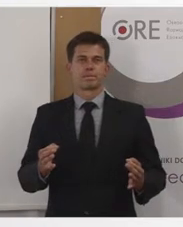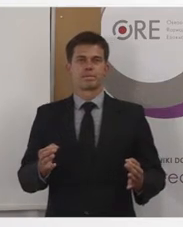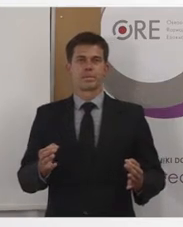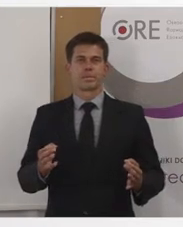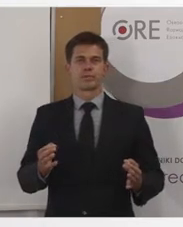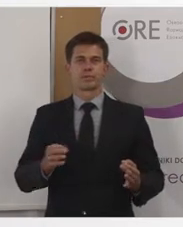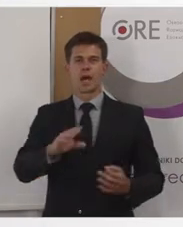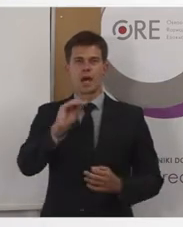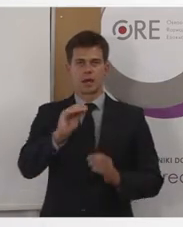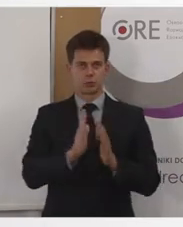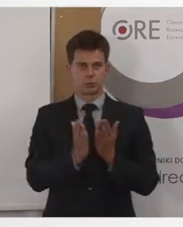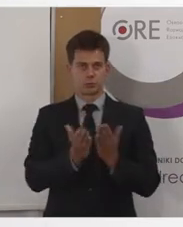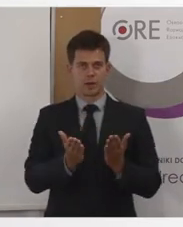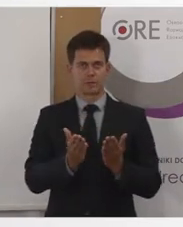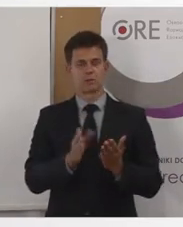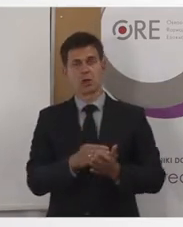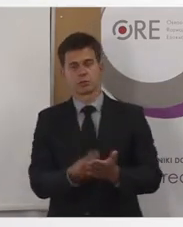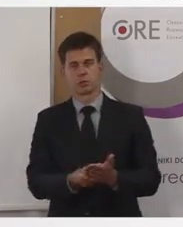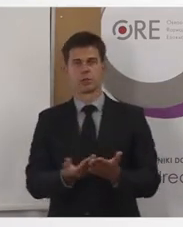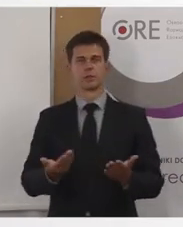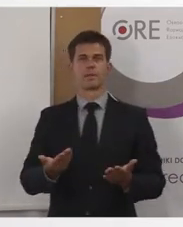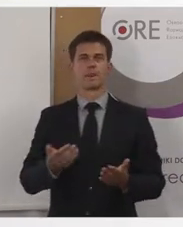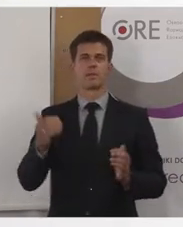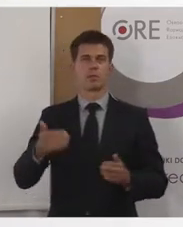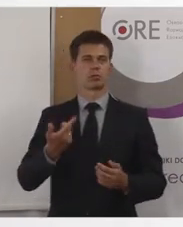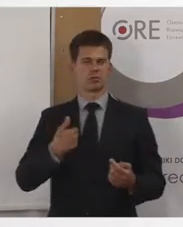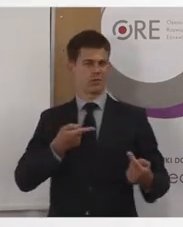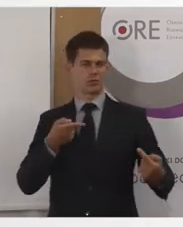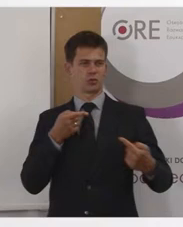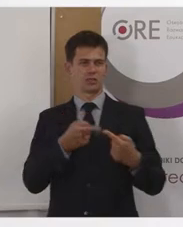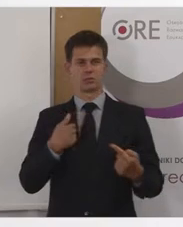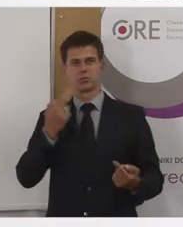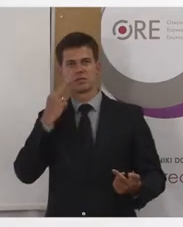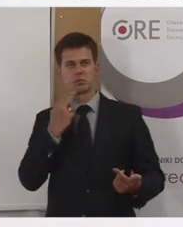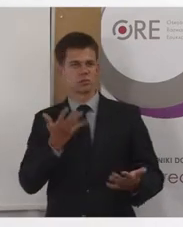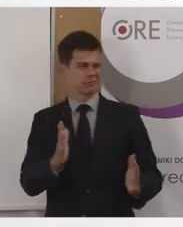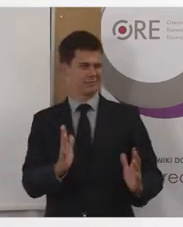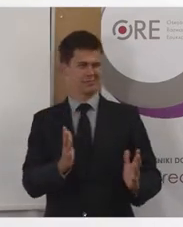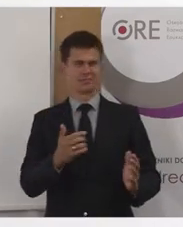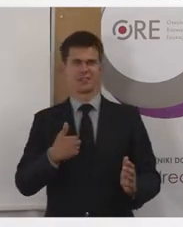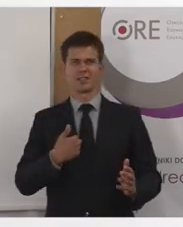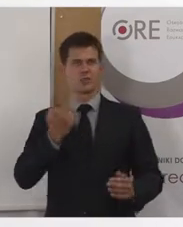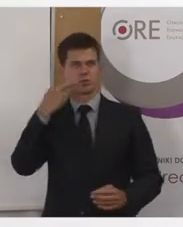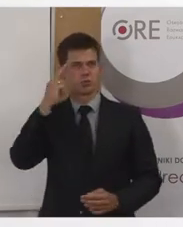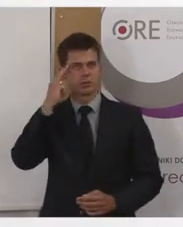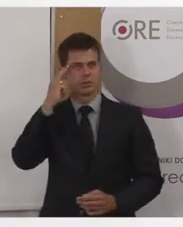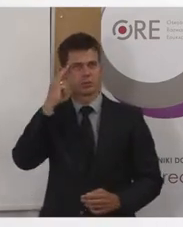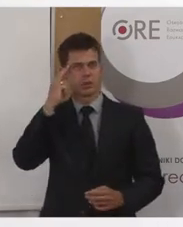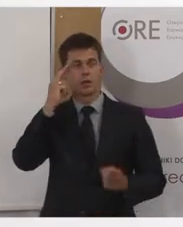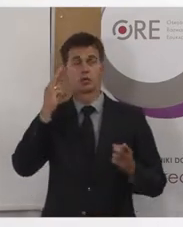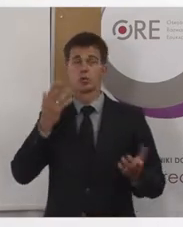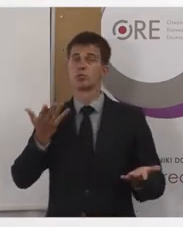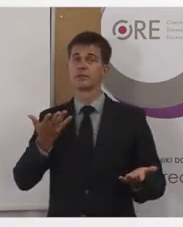jeżeli taki e-podręcznik z jakiegoś powodu byłby niedostępny, tak, no to ograniczamy tutaj dosyć